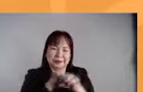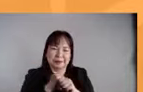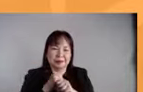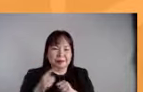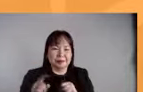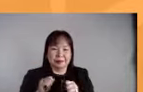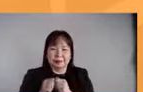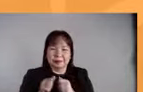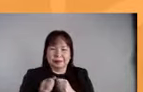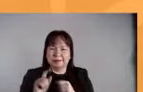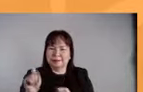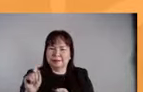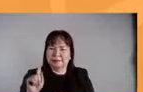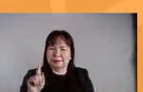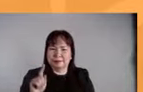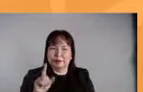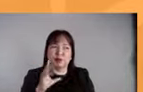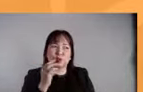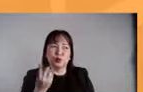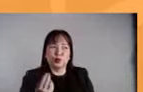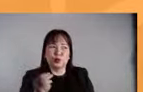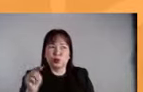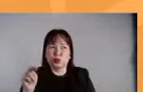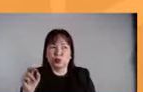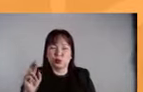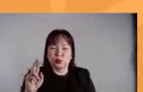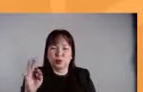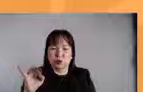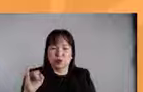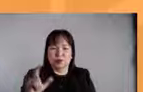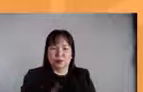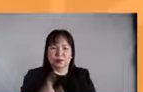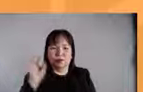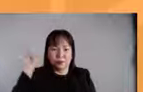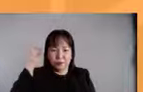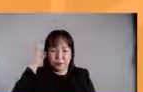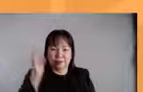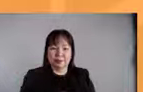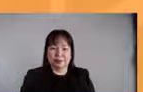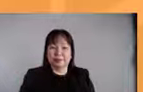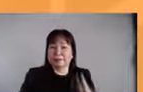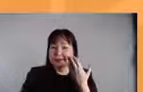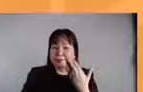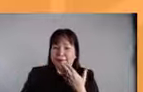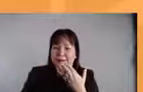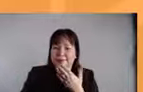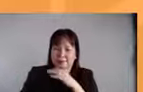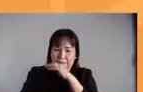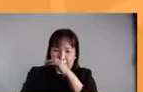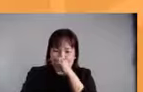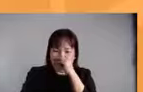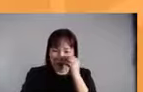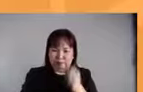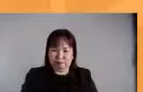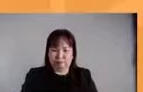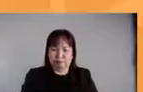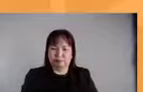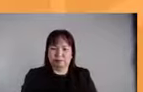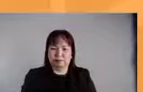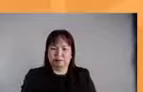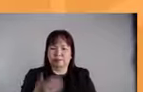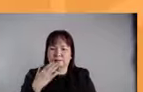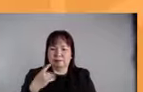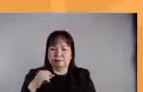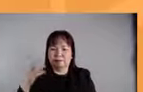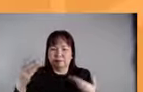pagpaliwanag patungkol sa Norfield Foundation. Thank you very much, sir, sa pag-introduce po sa